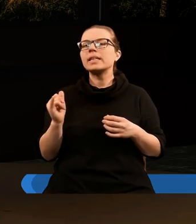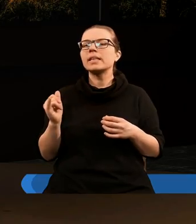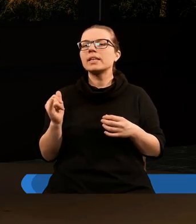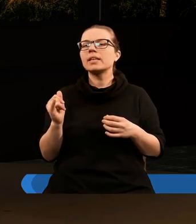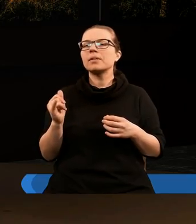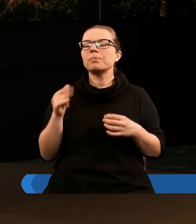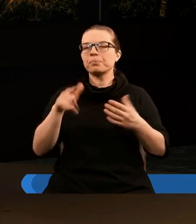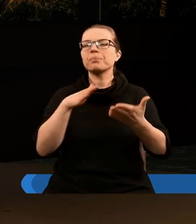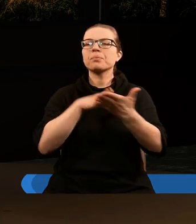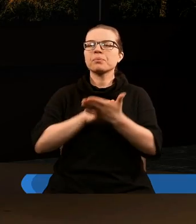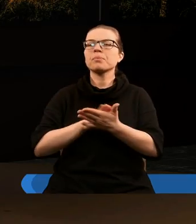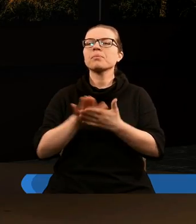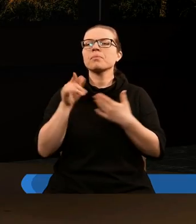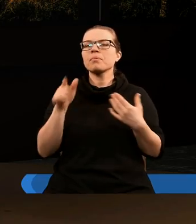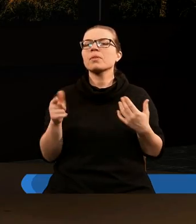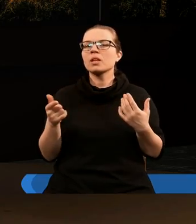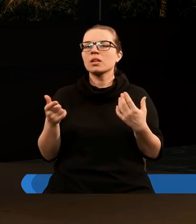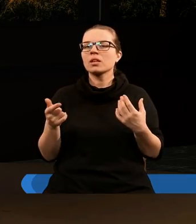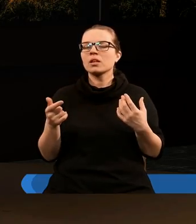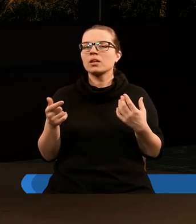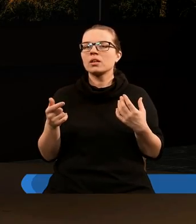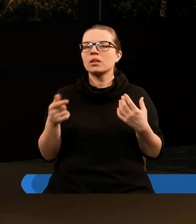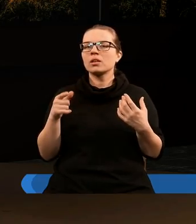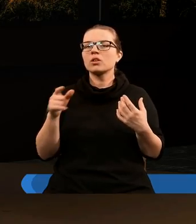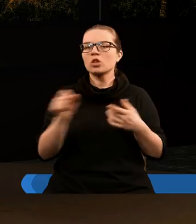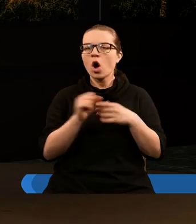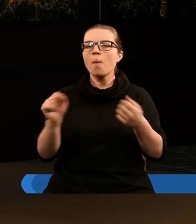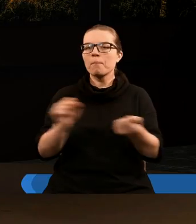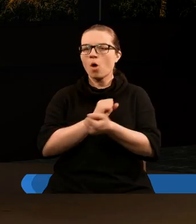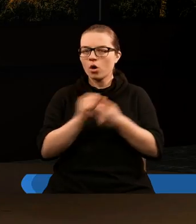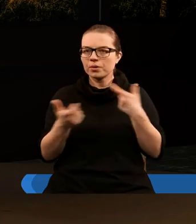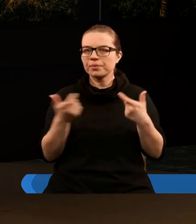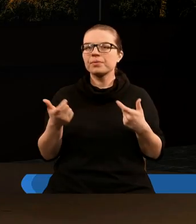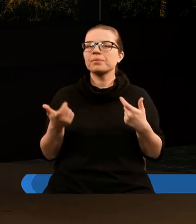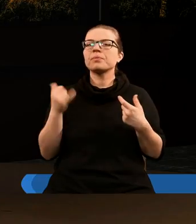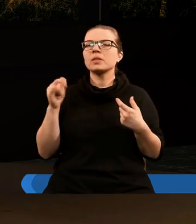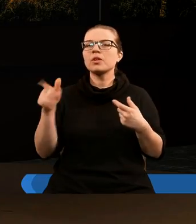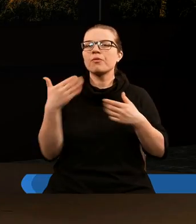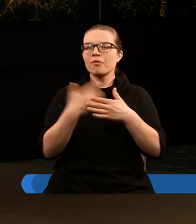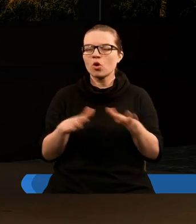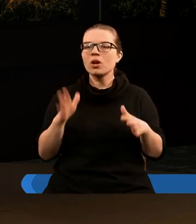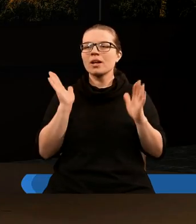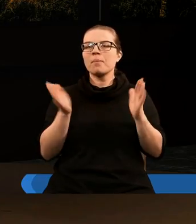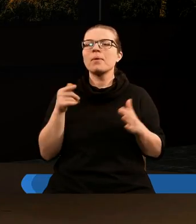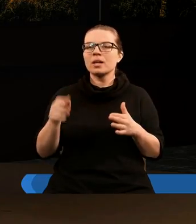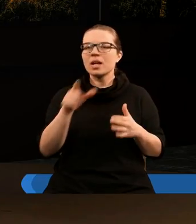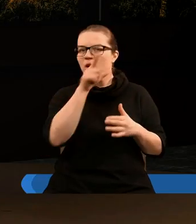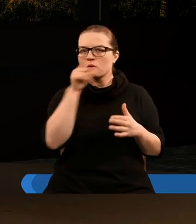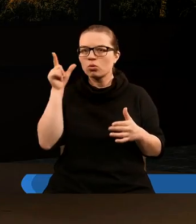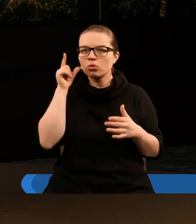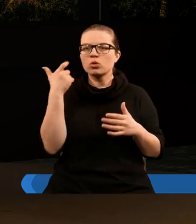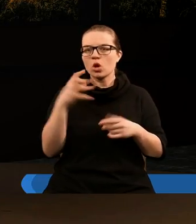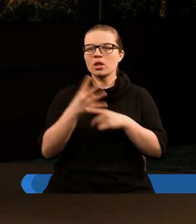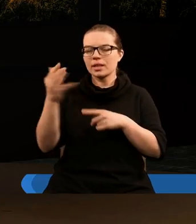i oznaczało to grupę gotową do boju. I widać tutaj, że ten lud